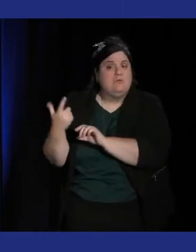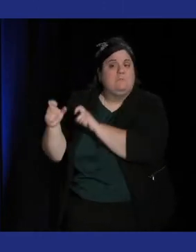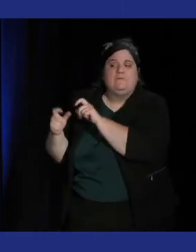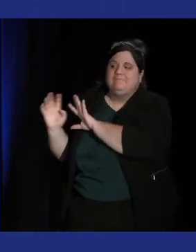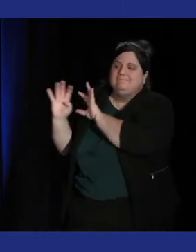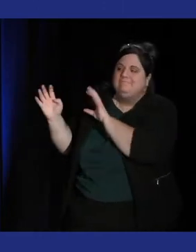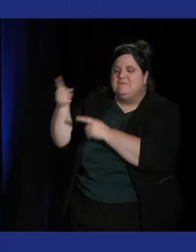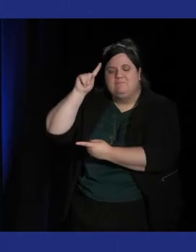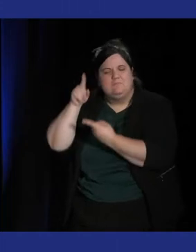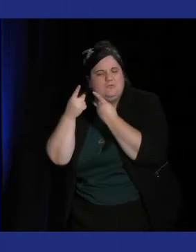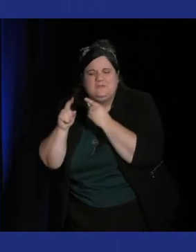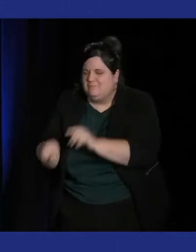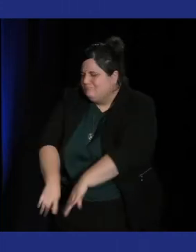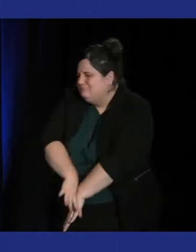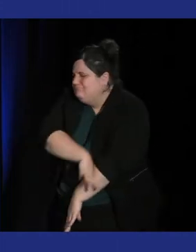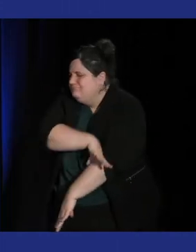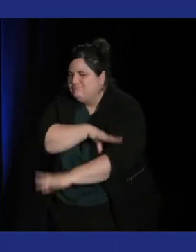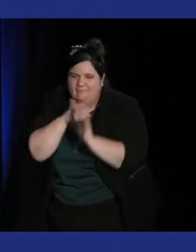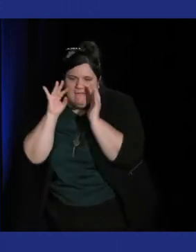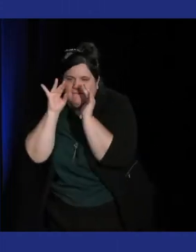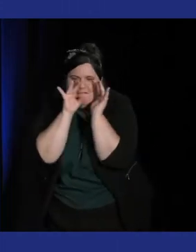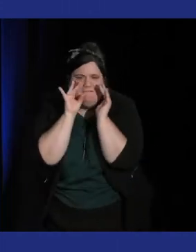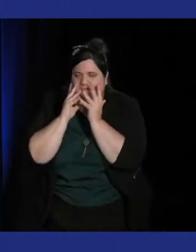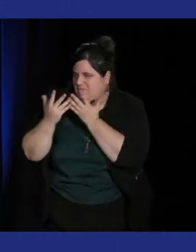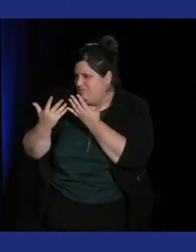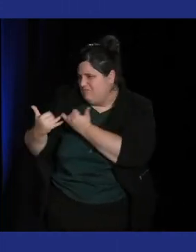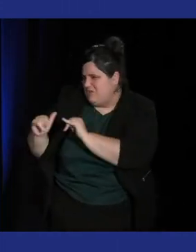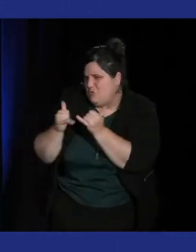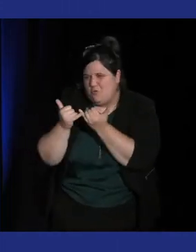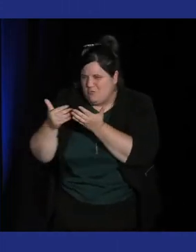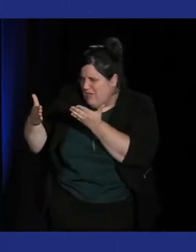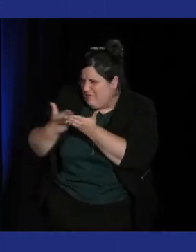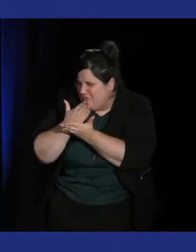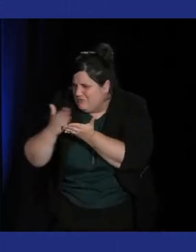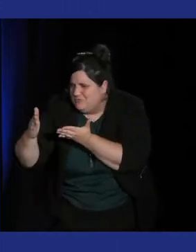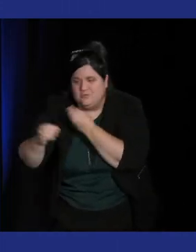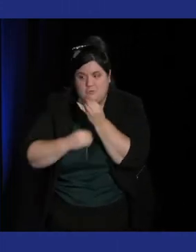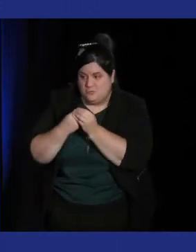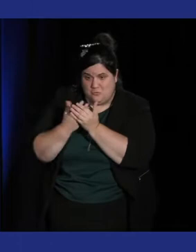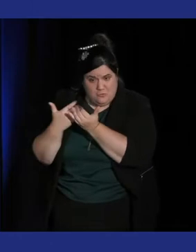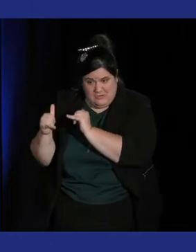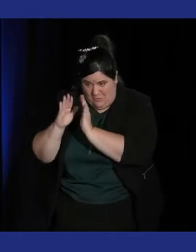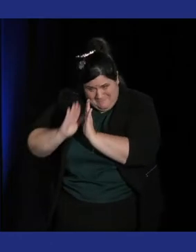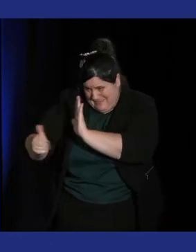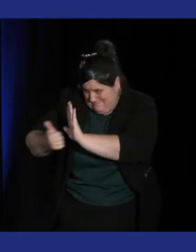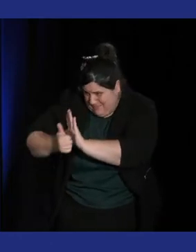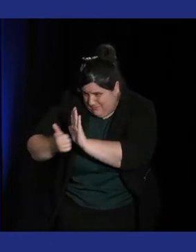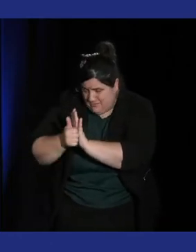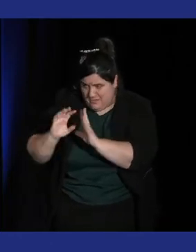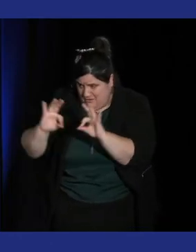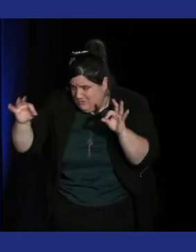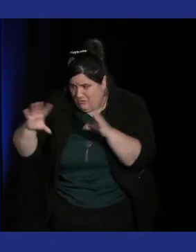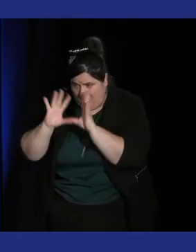nostalgie des émotions ça nous faire sentir dans les jeux dans les jeux d'aventure dans les rpg et ce genre de choses et les